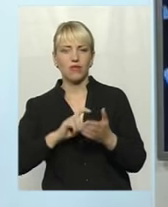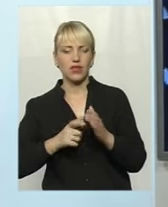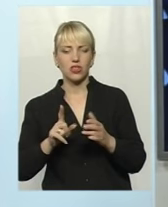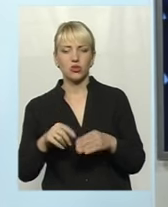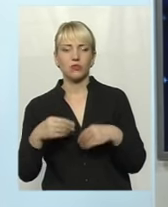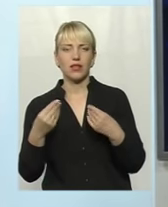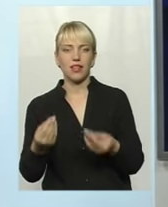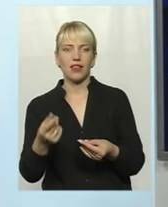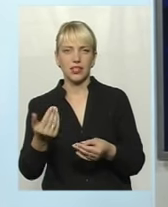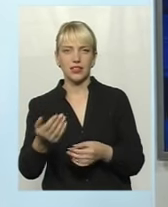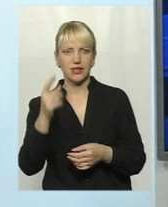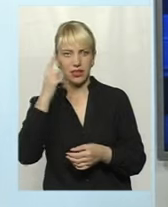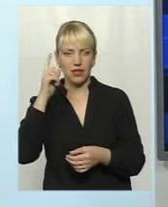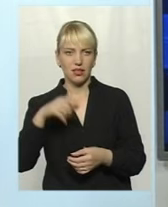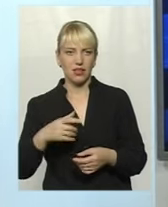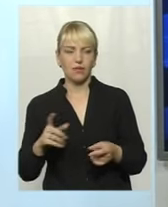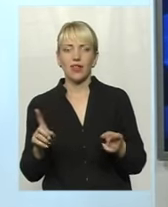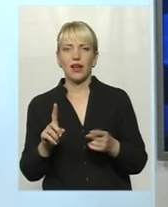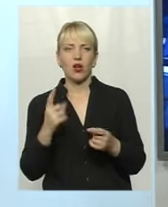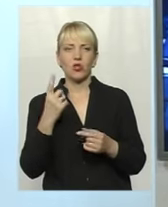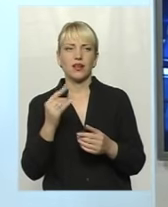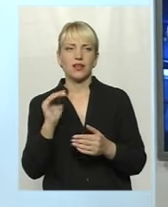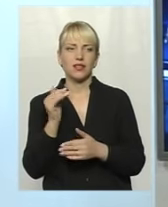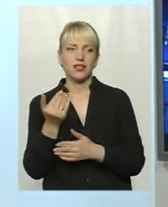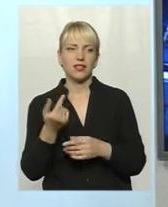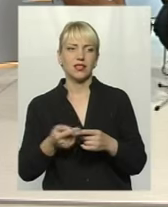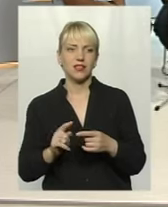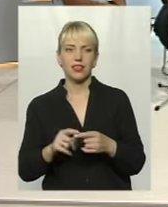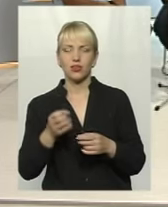Яка дитина може одна, будучи в класі, отримати знання? Які б це не були,